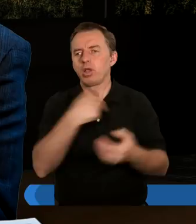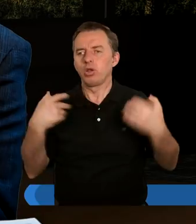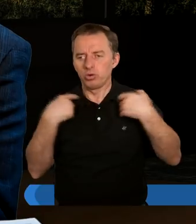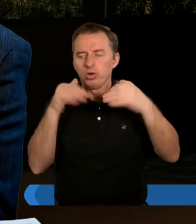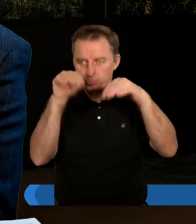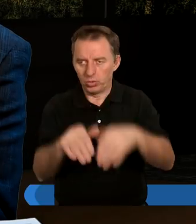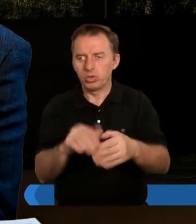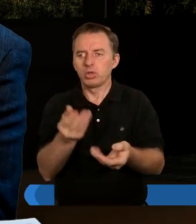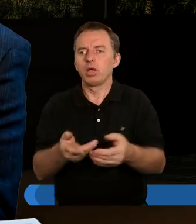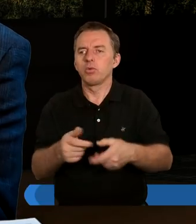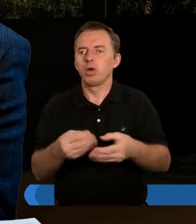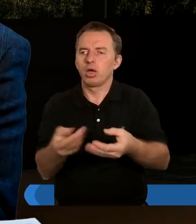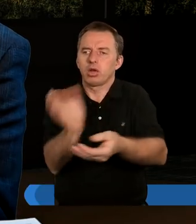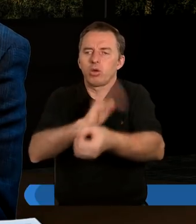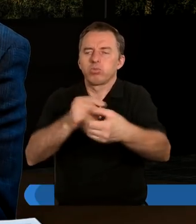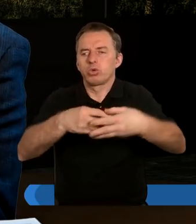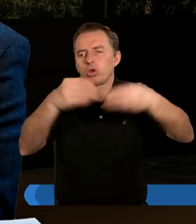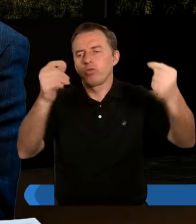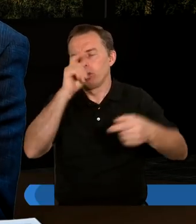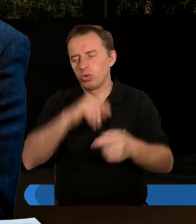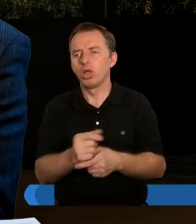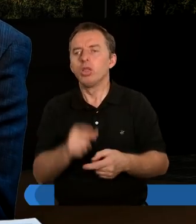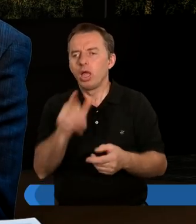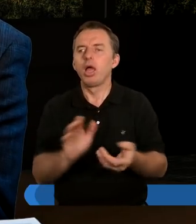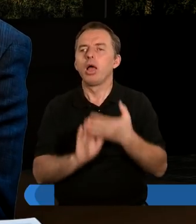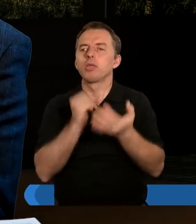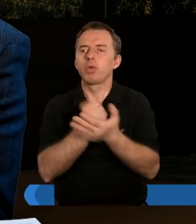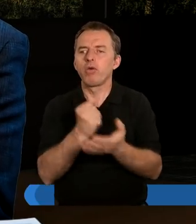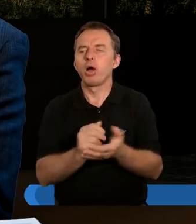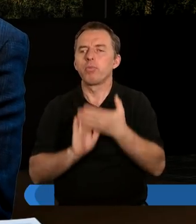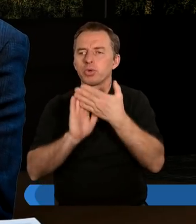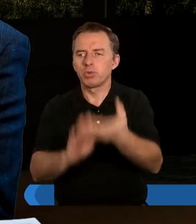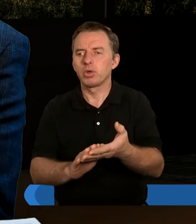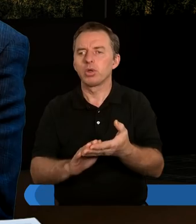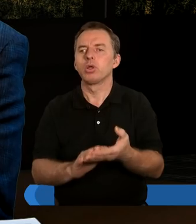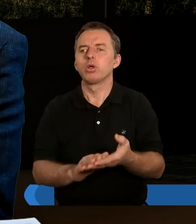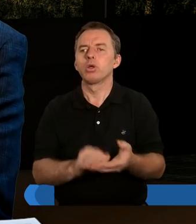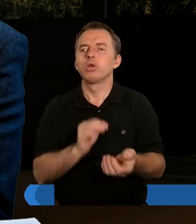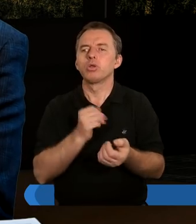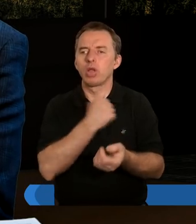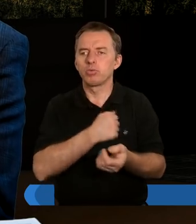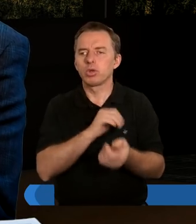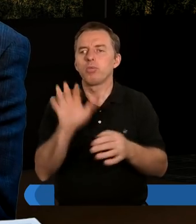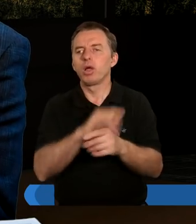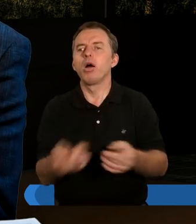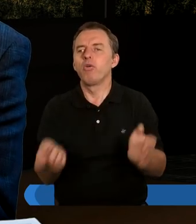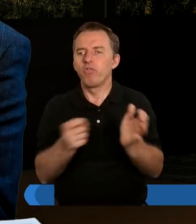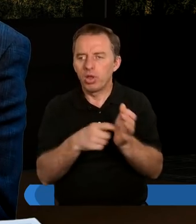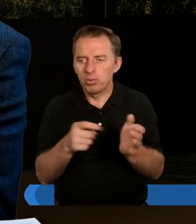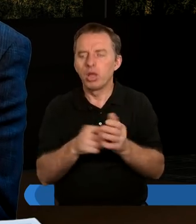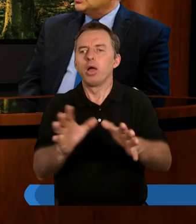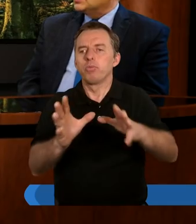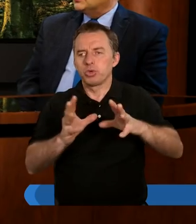bo to się tak może przerodzić. Natomiast mówię, kwestia przebaczenia ze strony Boga rzeczywiście wymaga